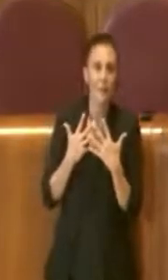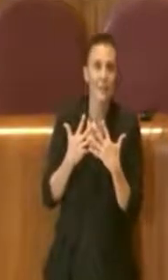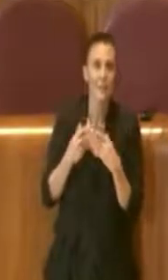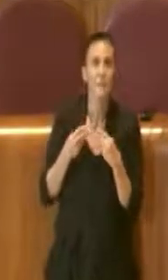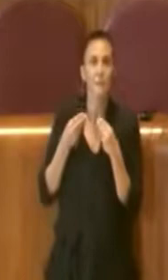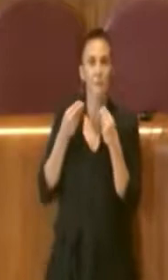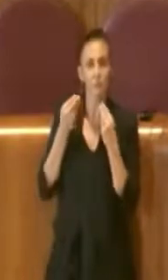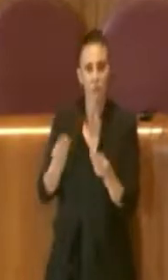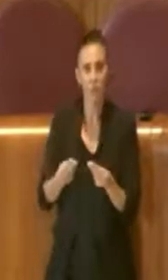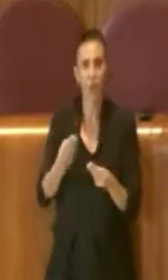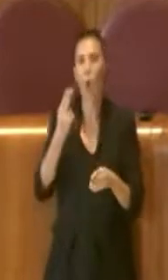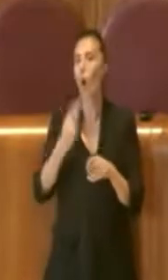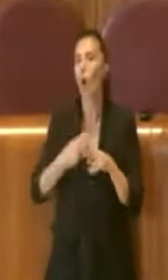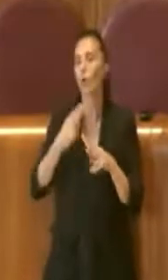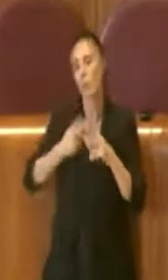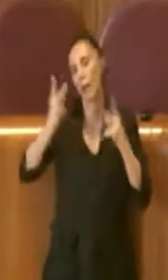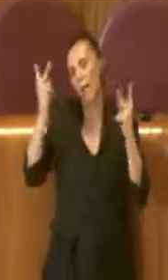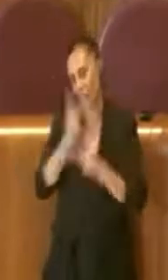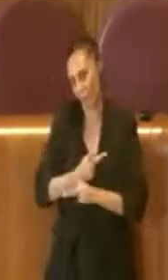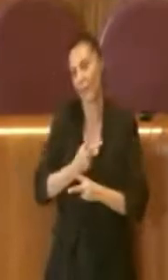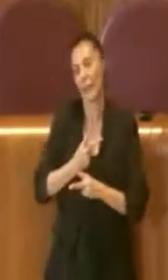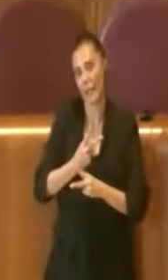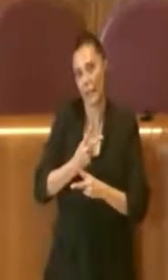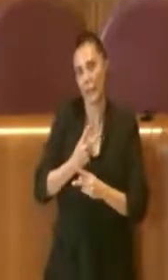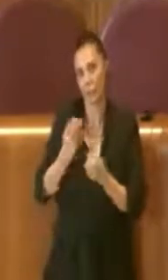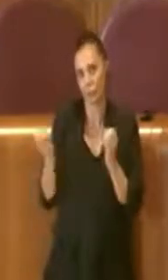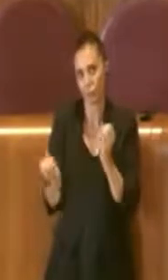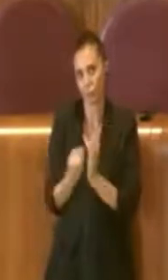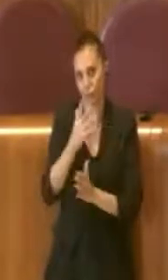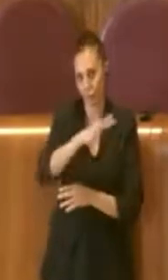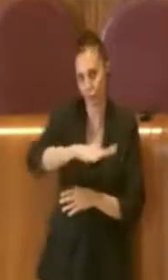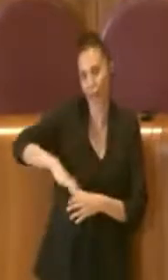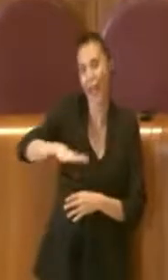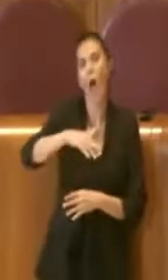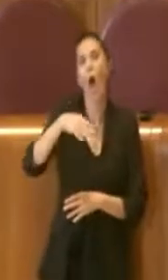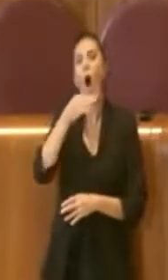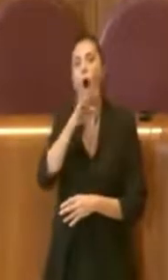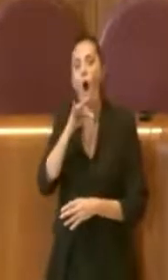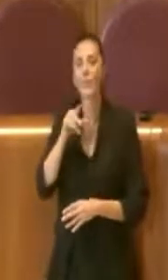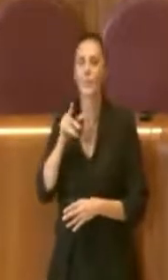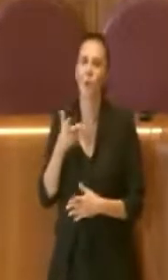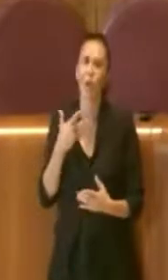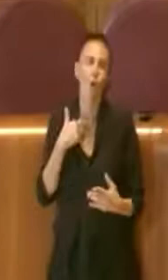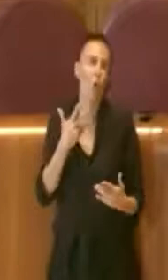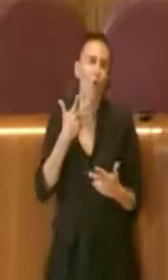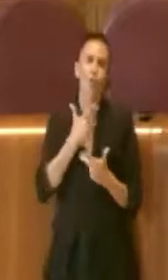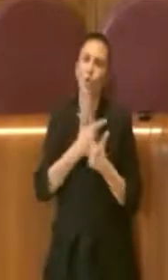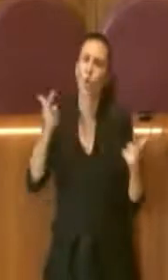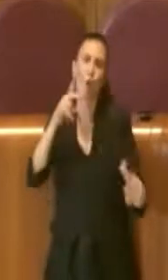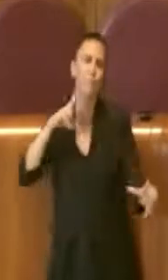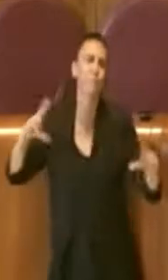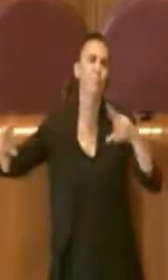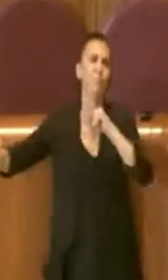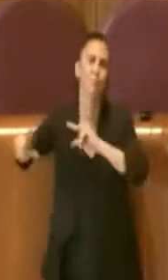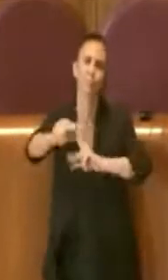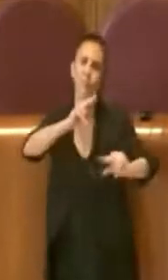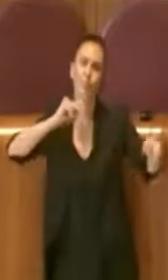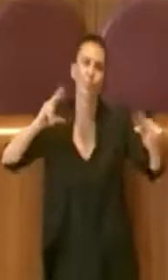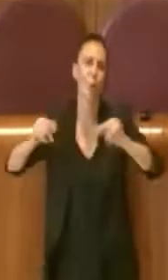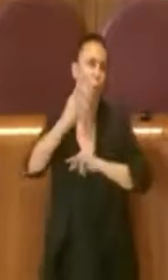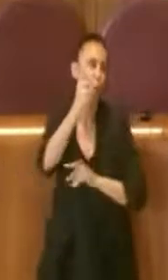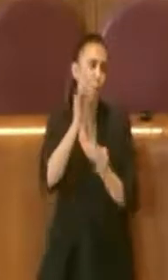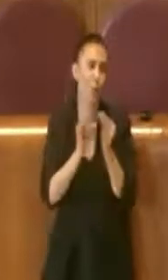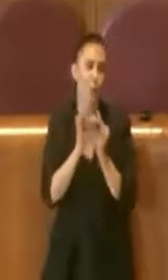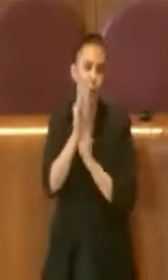svolte su tutta Roma, l'impianto ad Ostia esiste già. Troppo Brusio in aula, un attimo